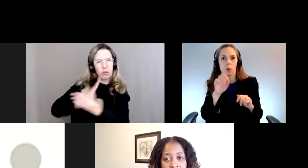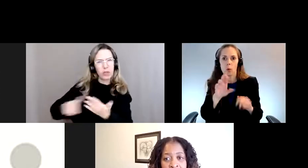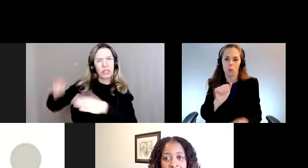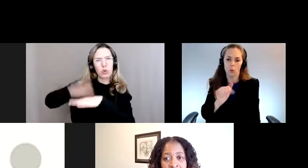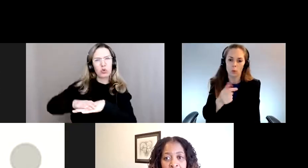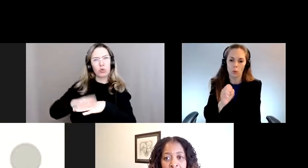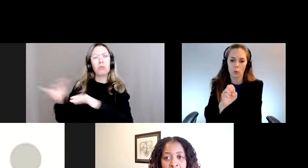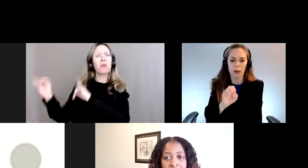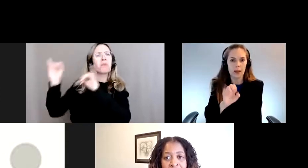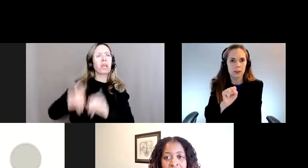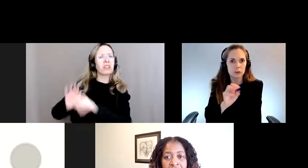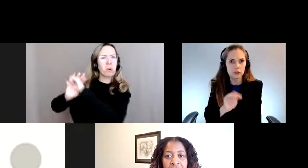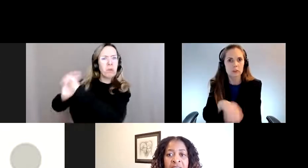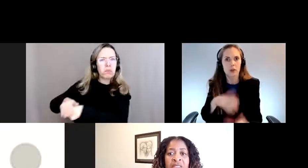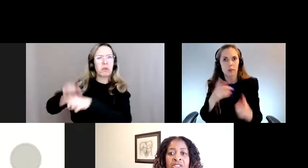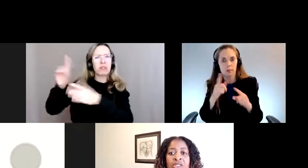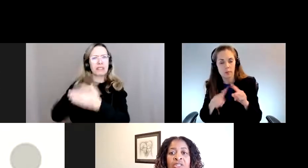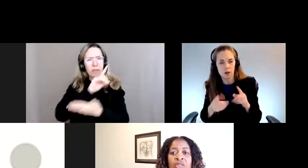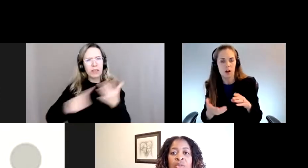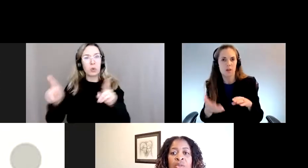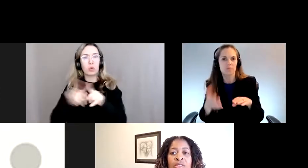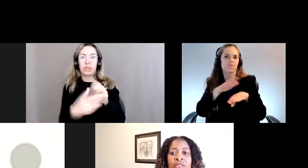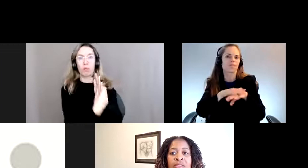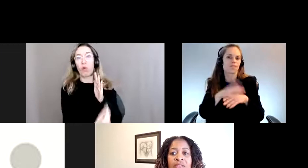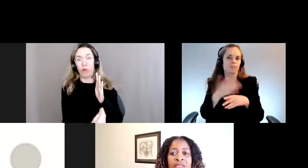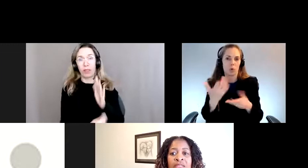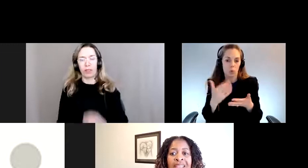sur le statut d'immigration, ainsi que sur la pauvreté.